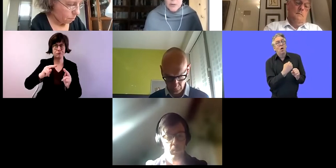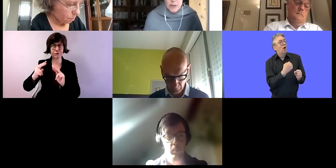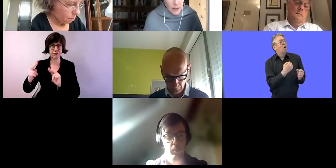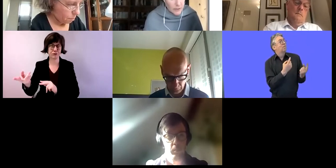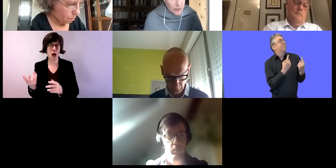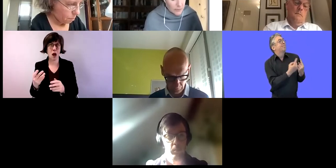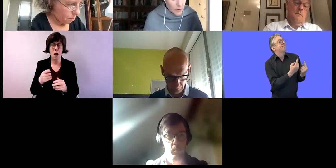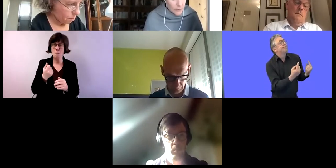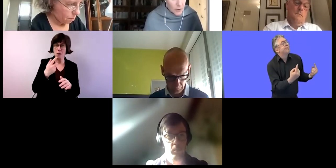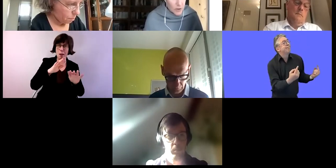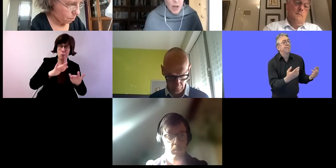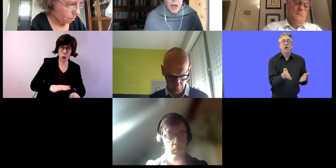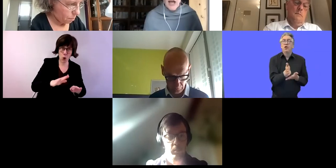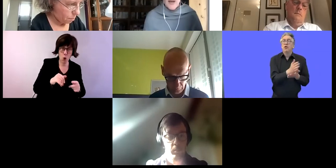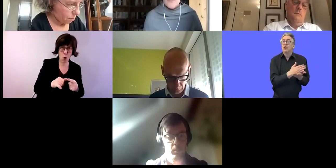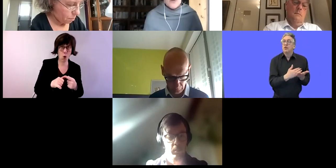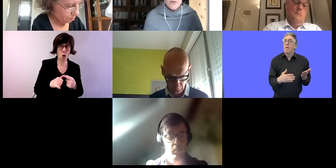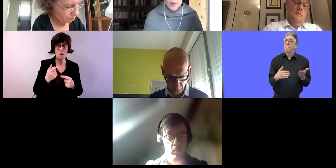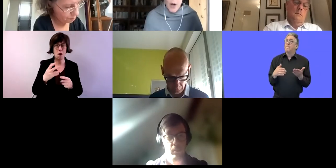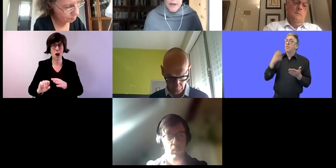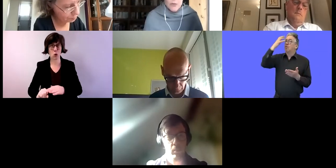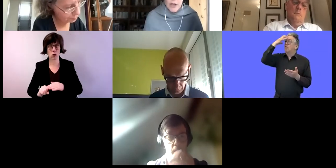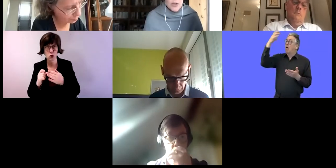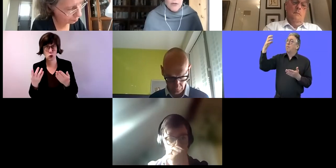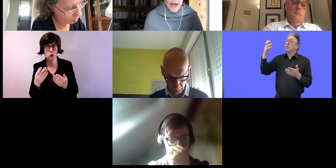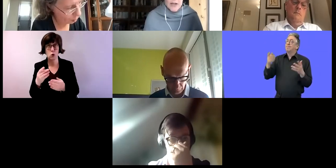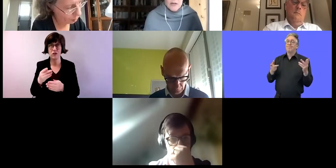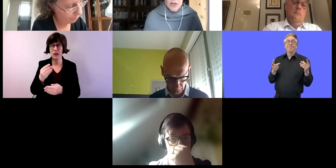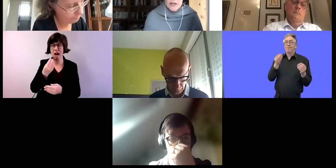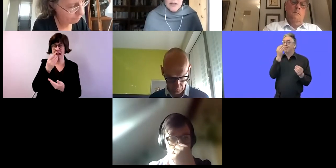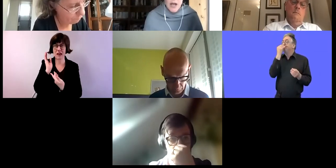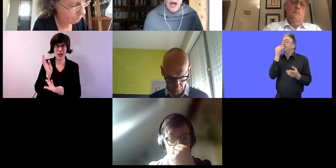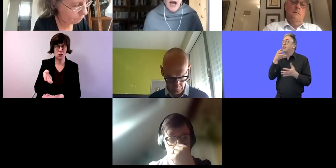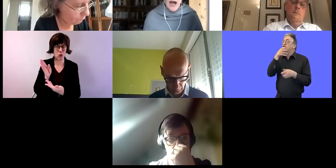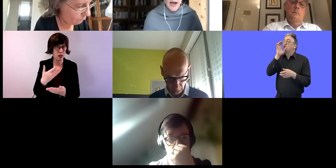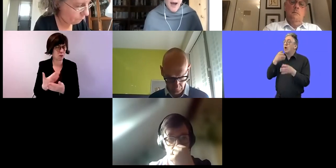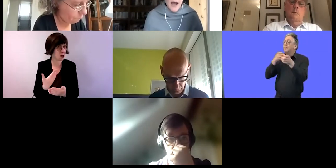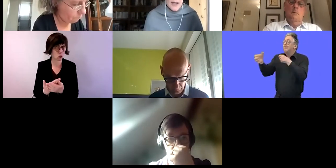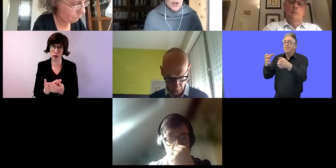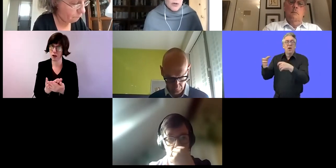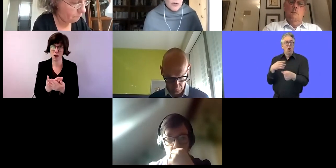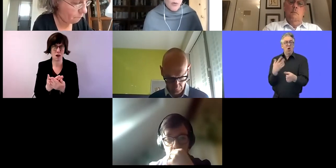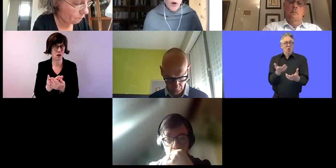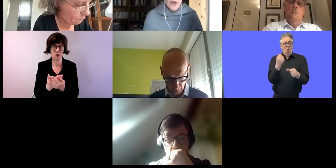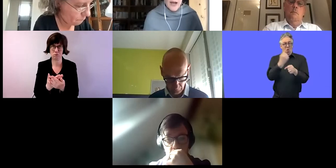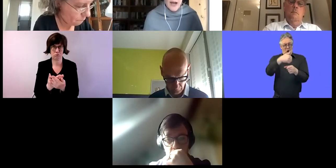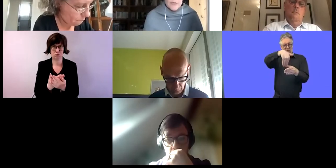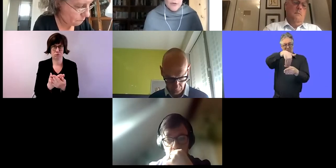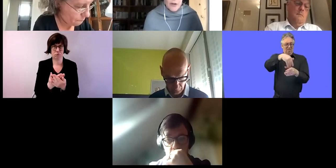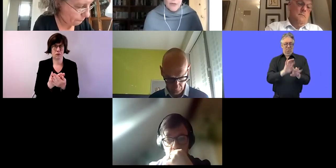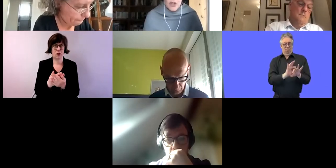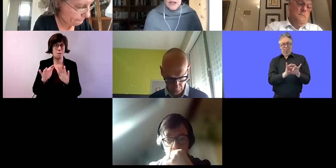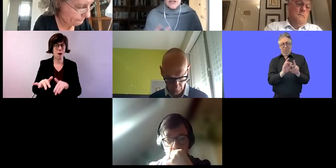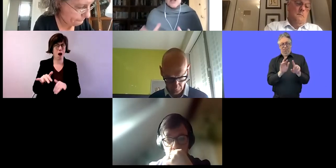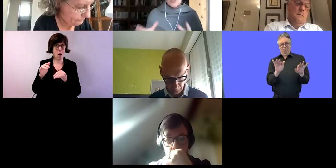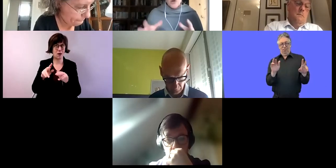Büroarbeit, manchmal Unterstützung für den Catering-Betrieb im Parlament